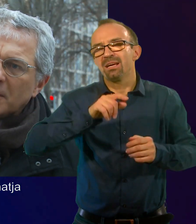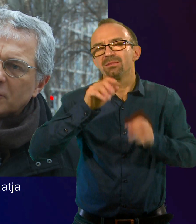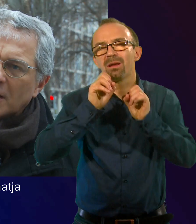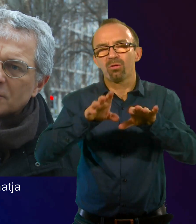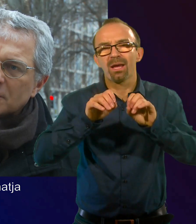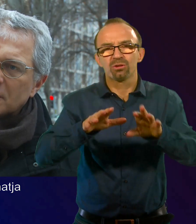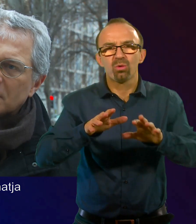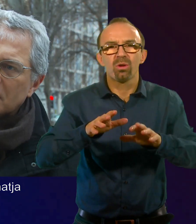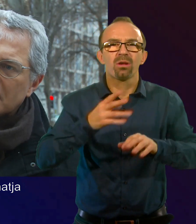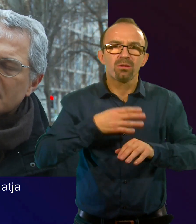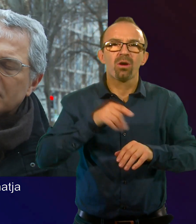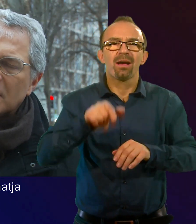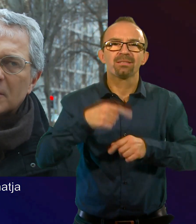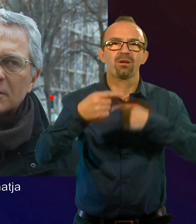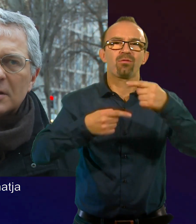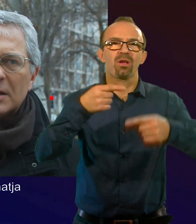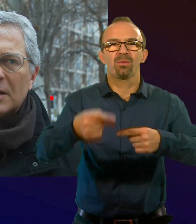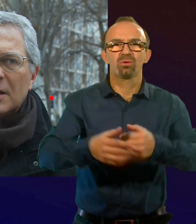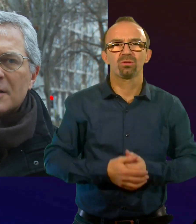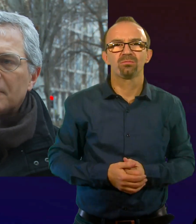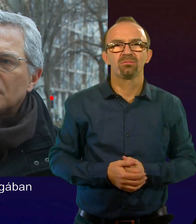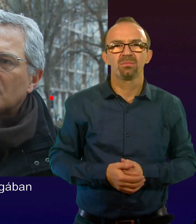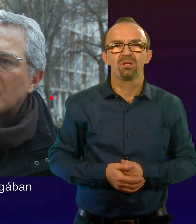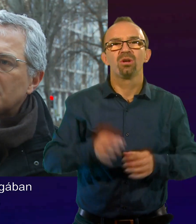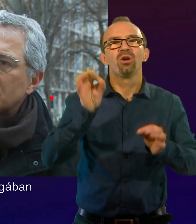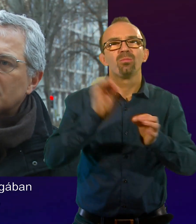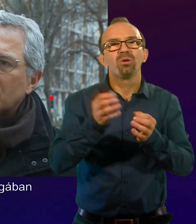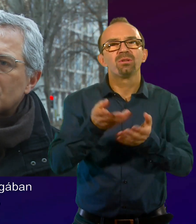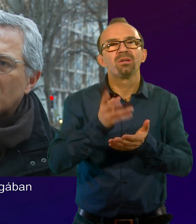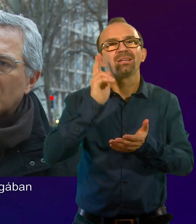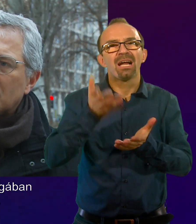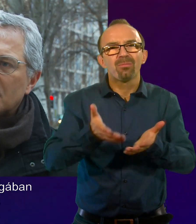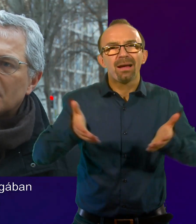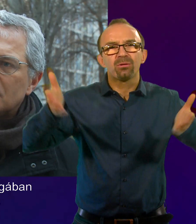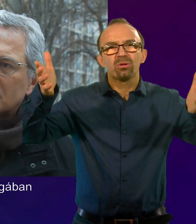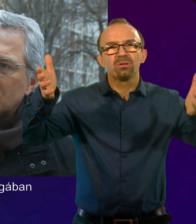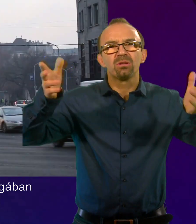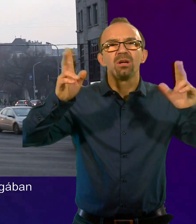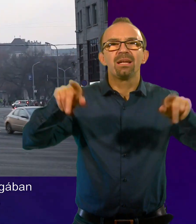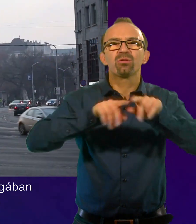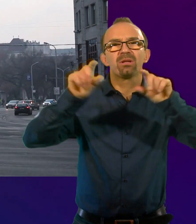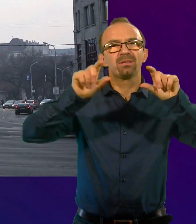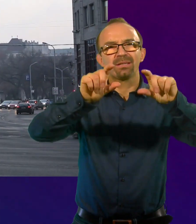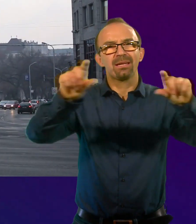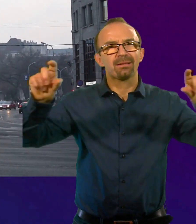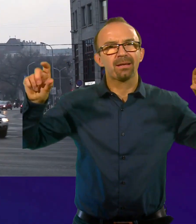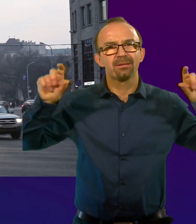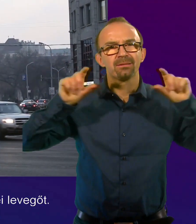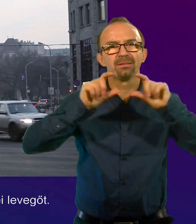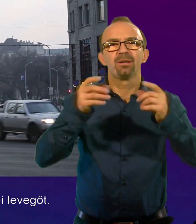erősen befolyásolhatja ezt a folyamatot, hiszen pont a Kárpátok magasságában kialakulhat egy olyan réteg,